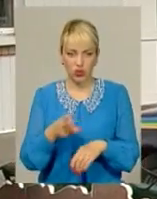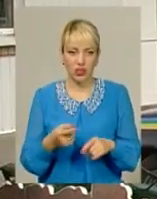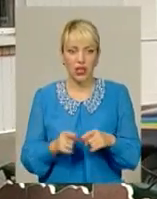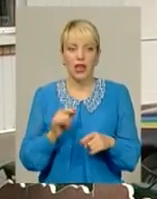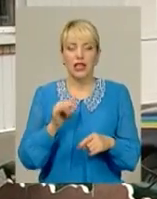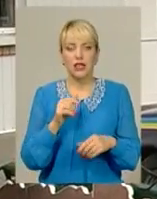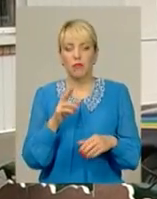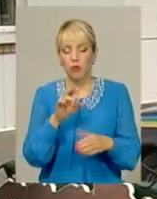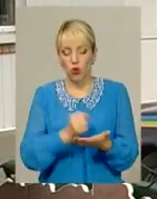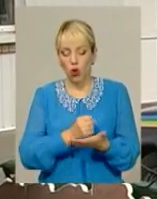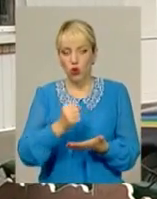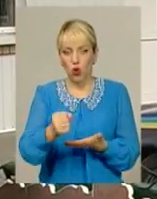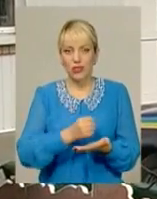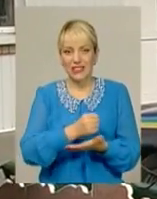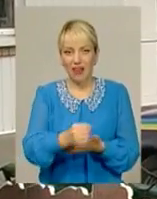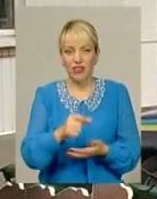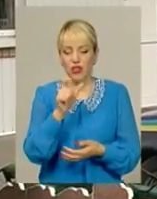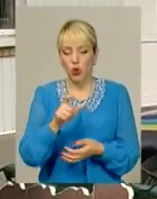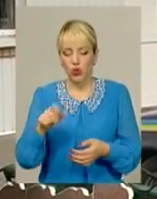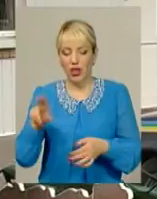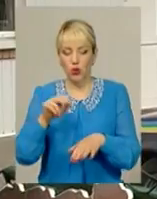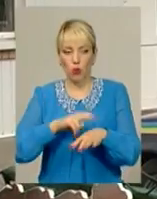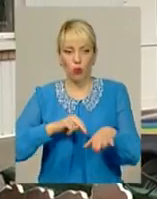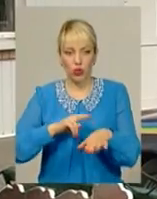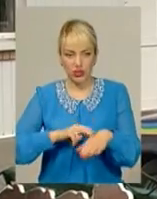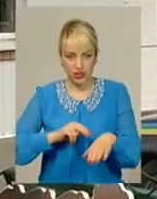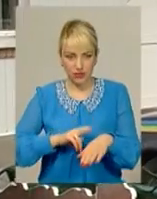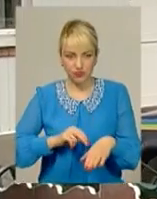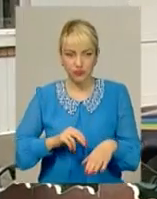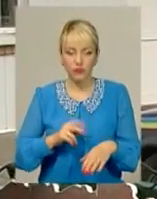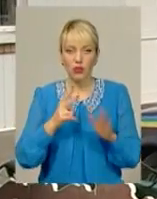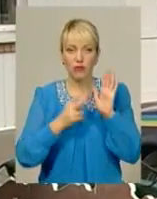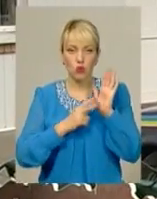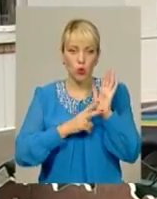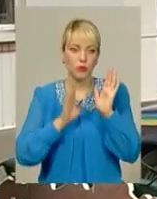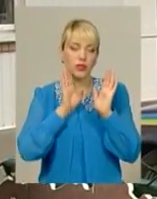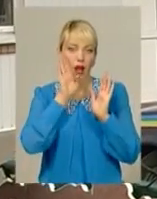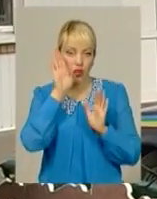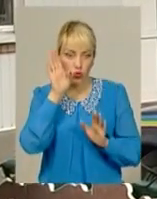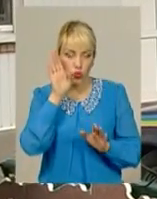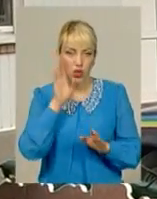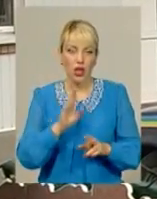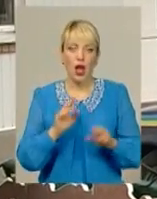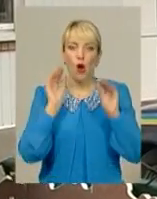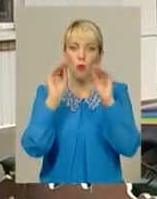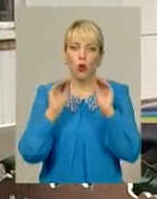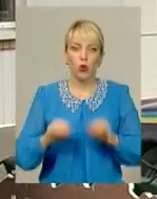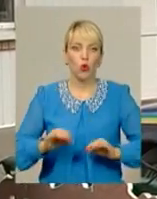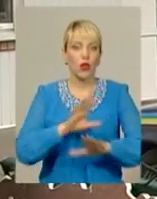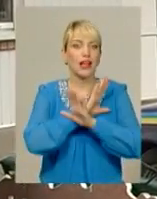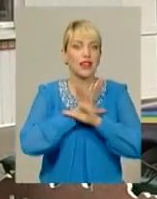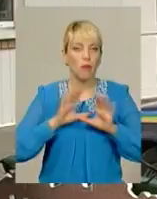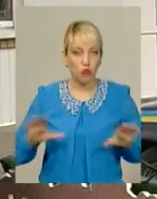доставлення цих громадян до відділу поліції о сьомій годині ранку протоколи не складались.